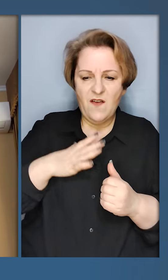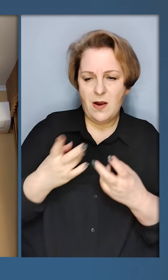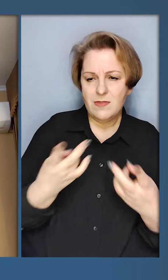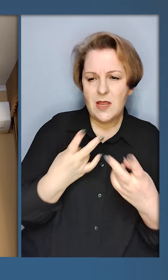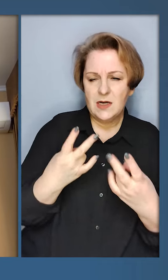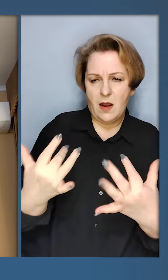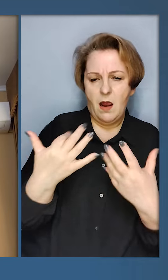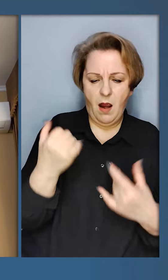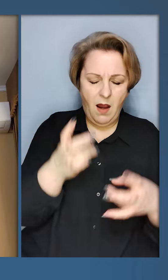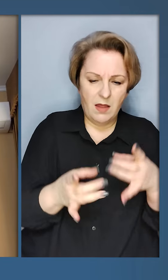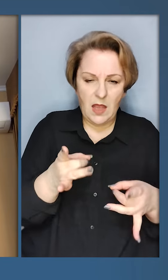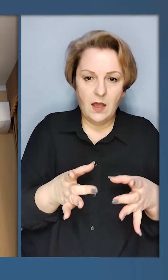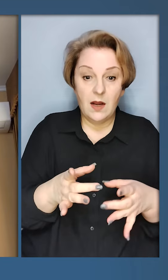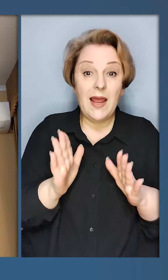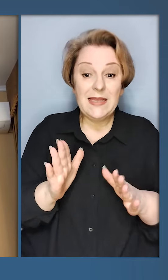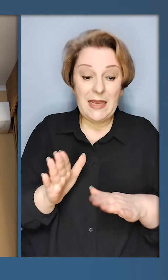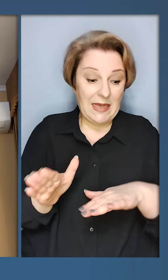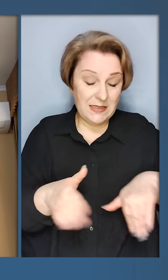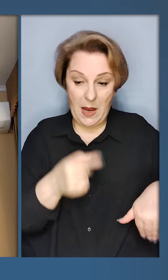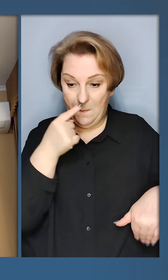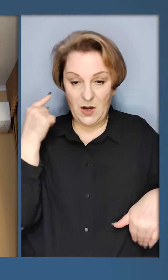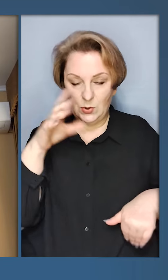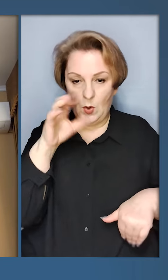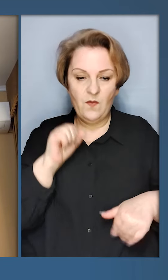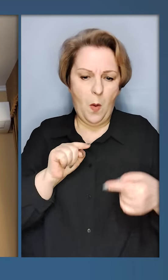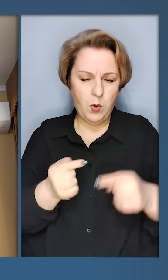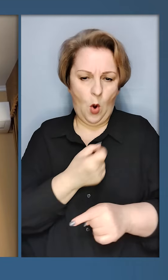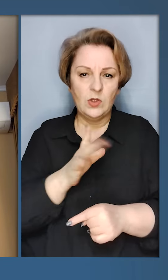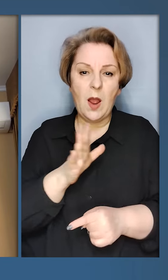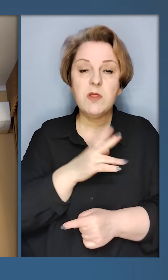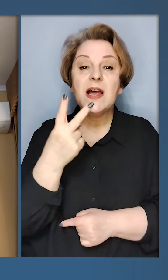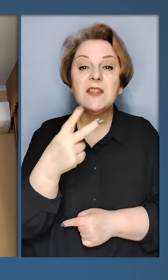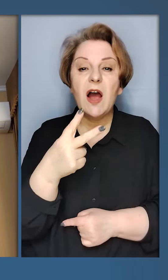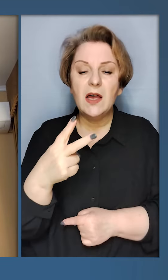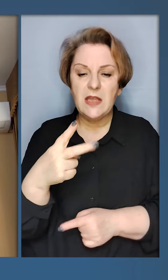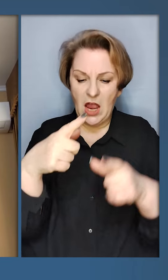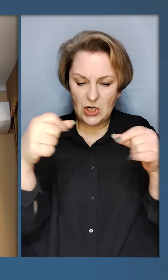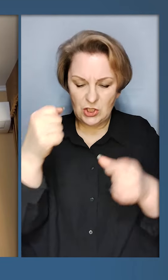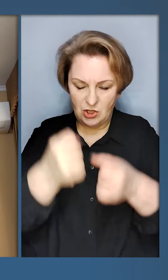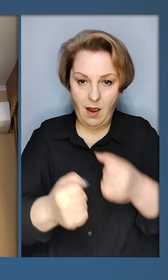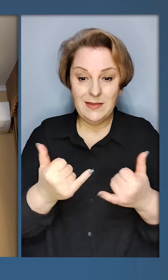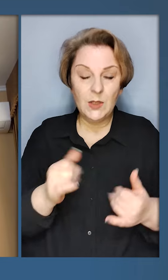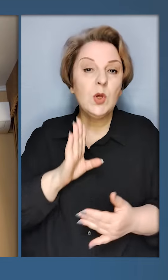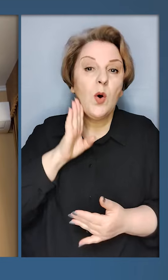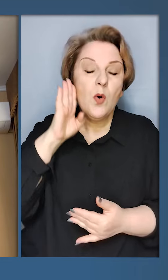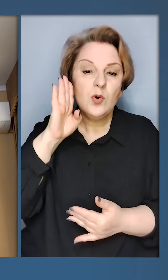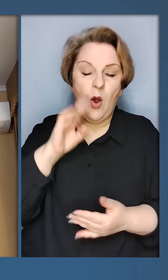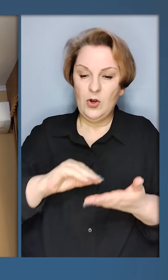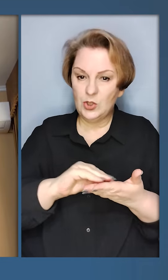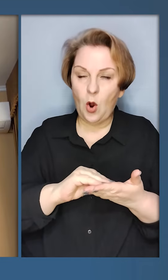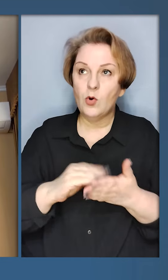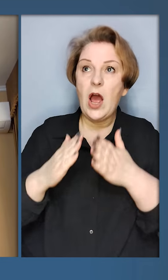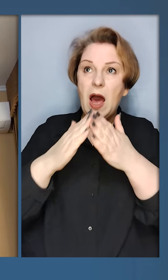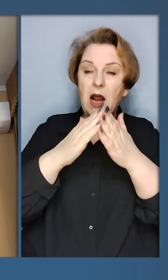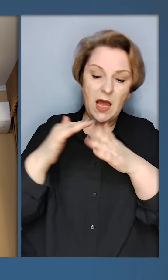витримують терористичні атаки. Тільки за минулу ніч, тільки проти Одеси було 20 шахедів. Сьогоднішня рана,